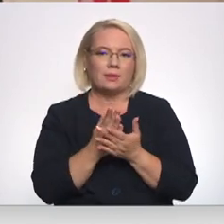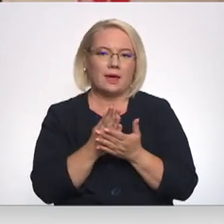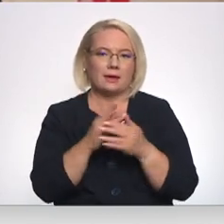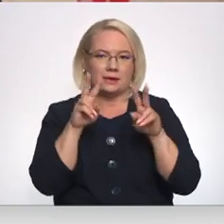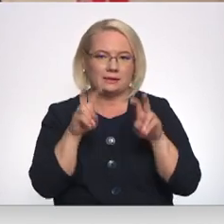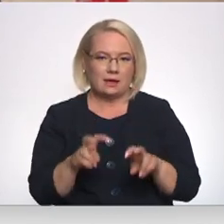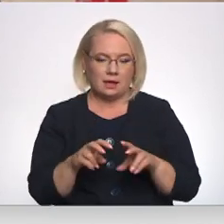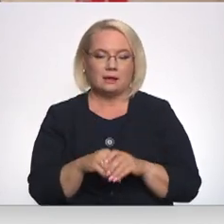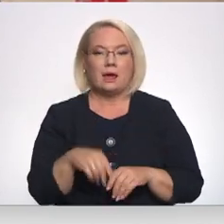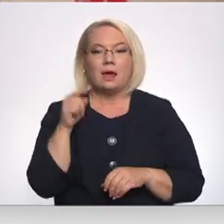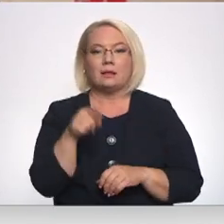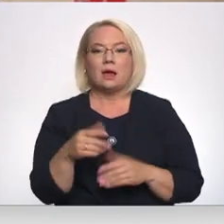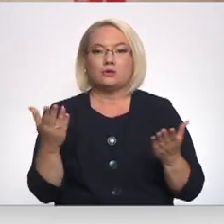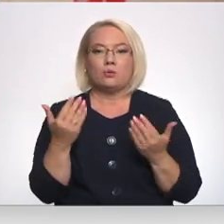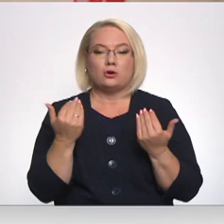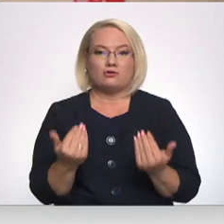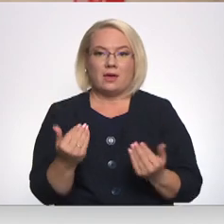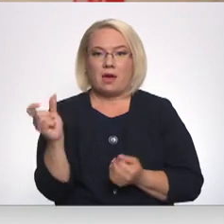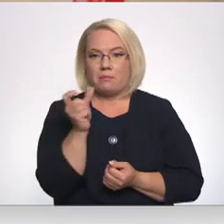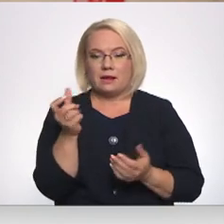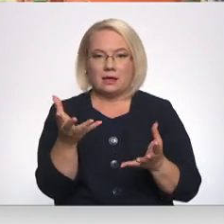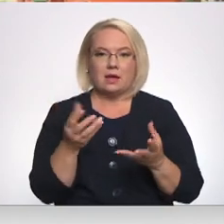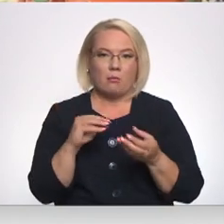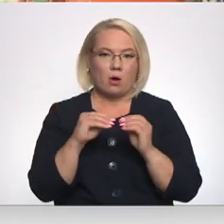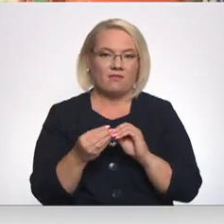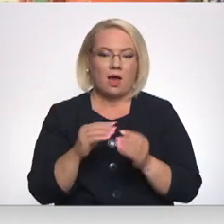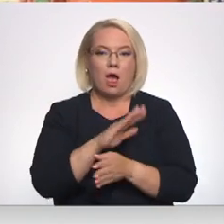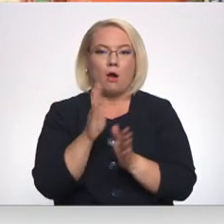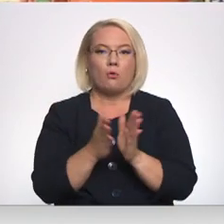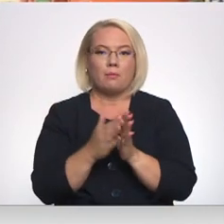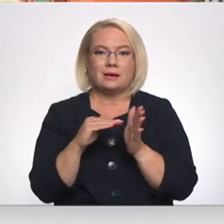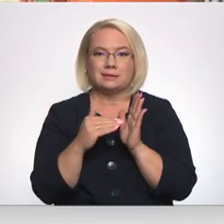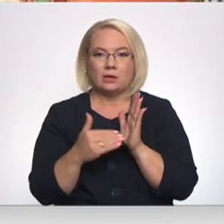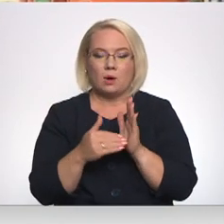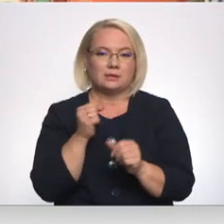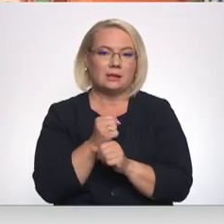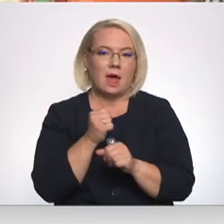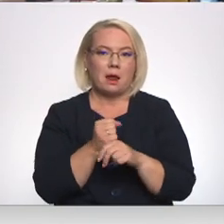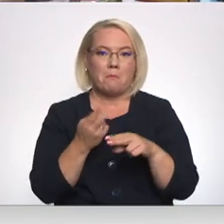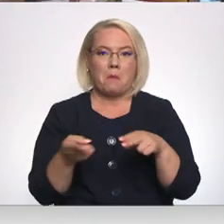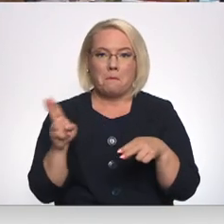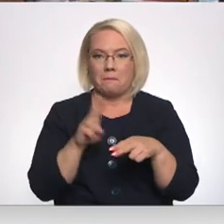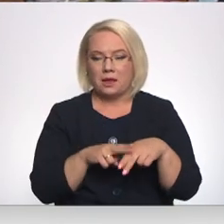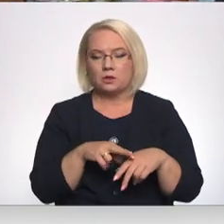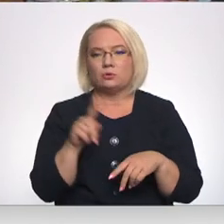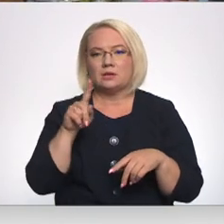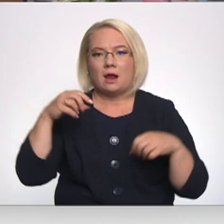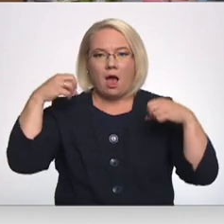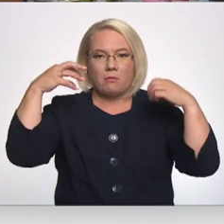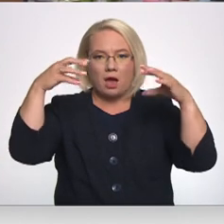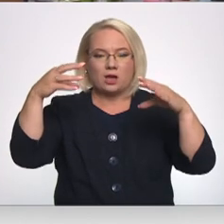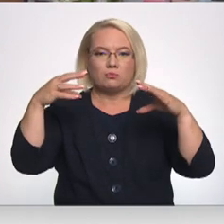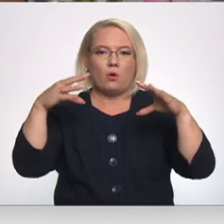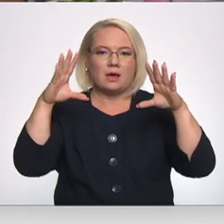arī mums. Tas, ko šajā brīdī, ņemot vērā kopējo situāciju, mēs darām papildus, tas ir piemēram apgaismojuma